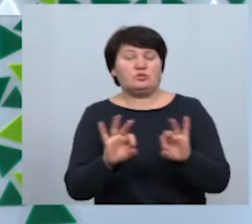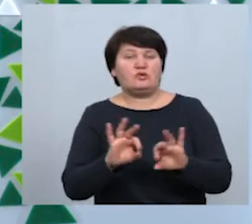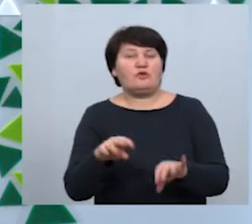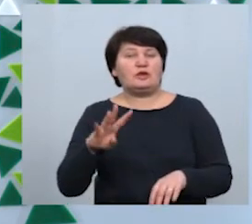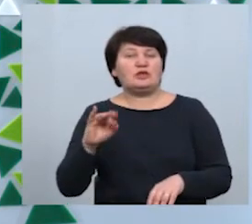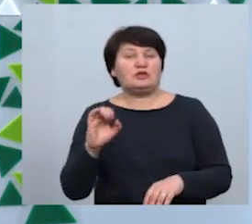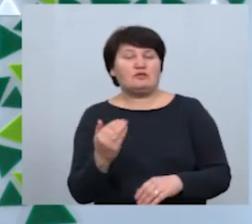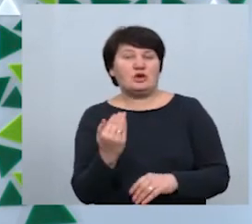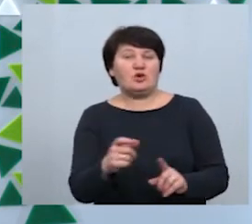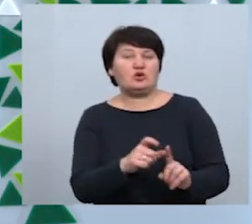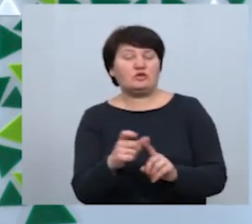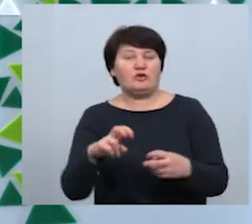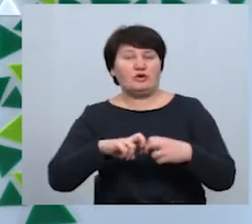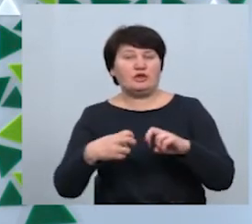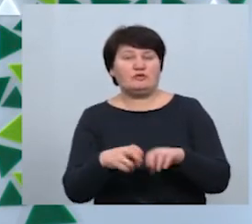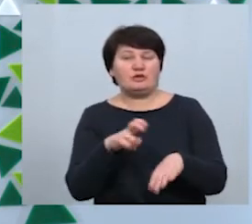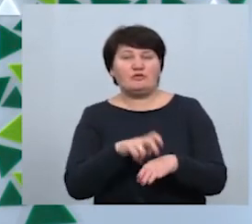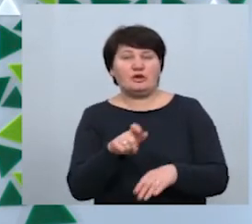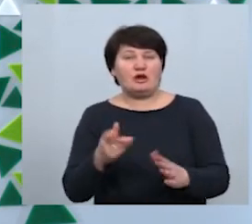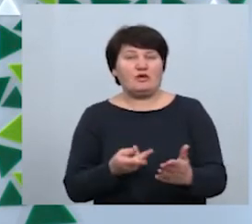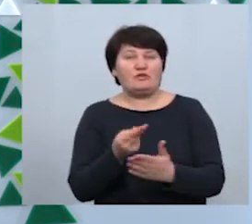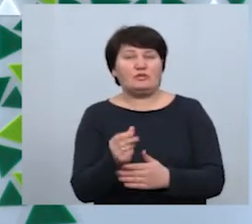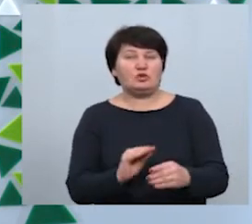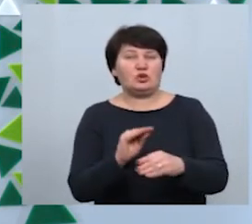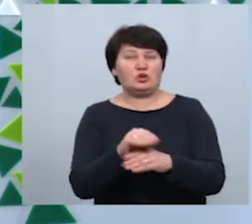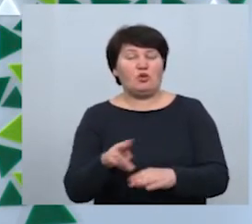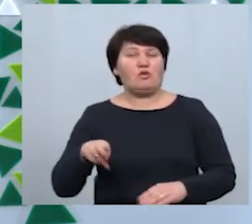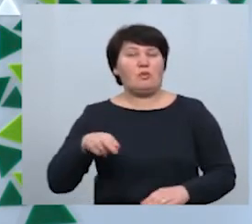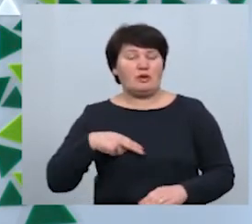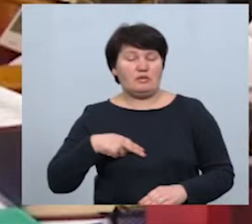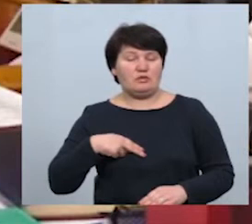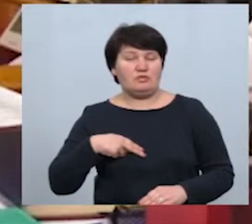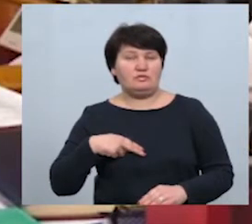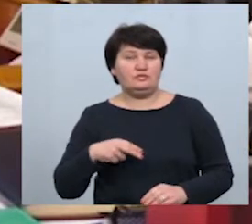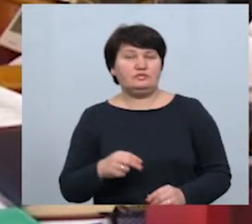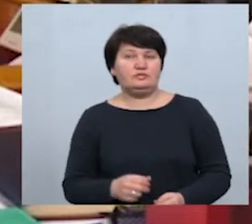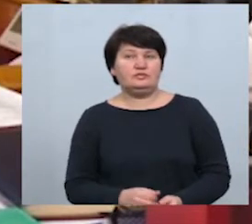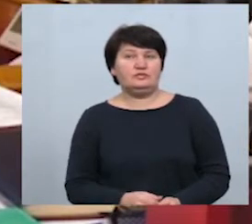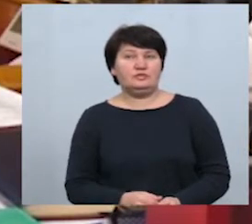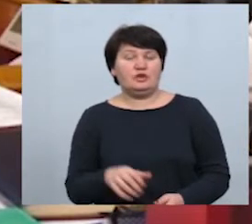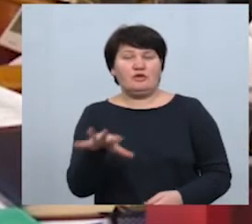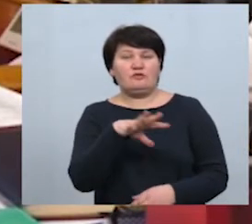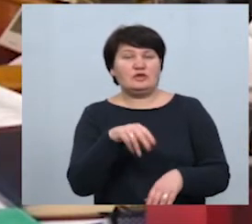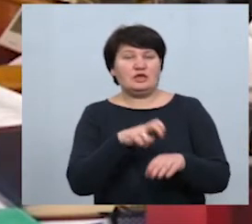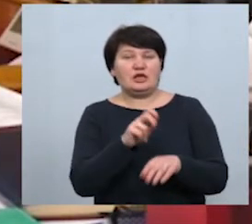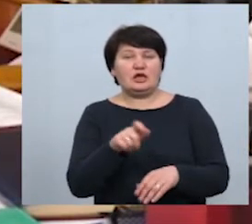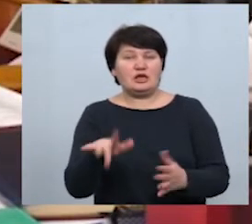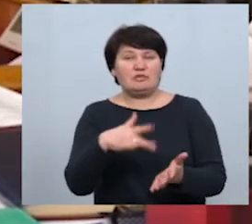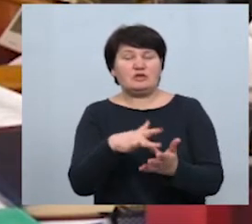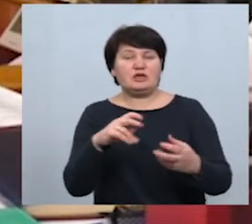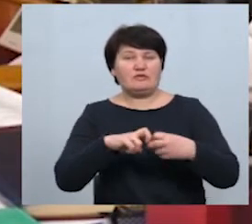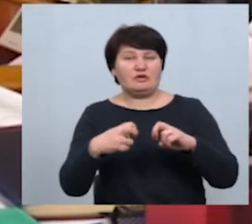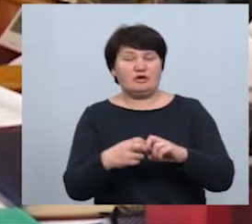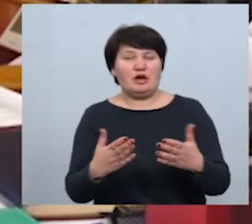Також, за його словами, франківським лікарям виплатять додаткову премію. Отповідно всі лікарі міста Франківська, нашої